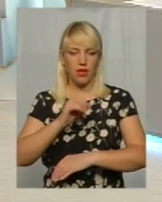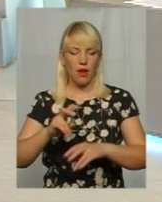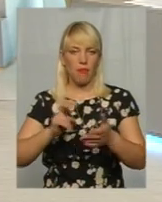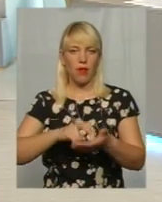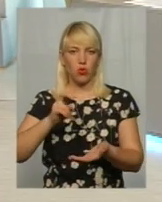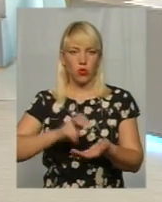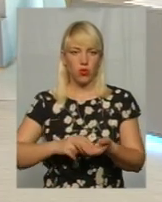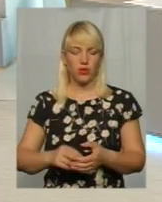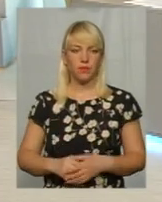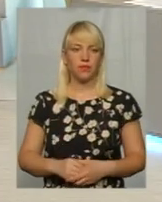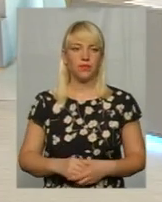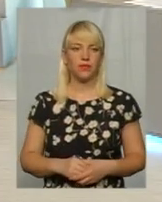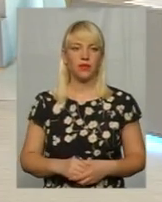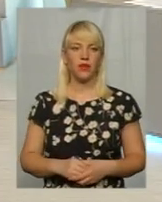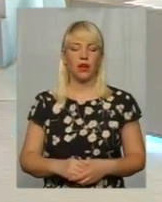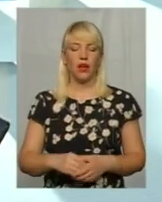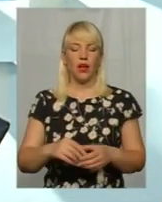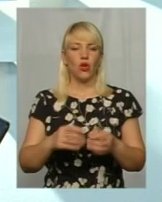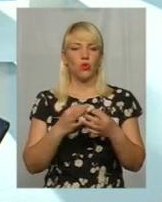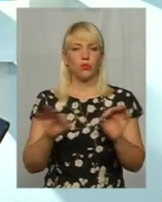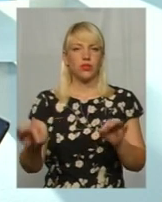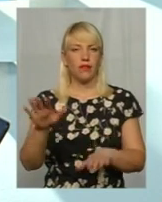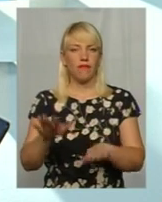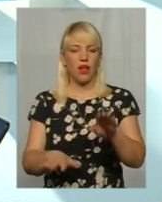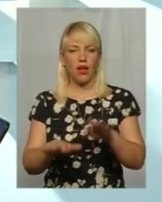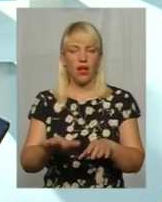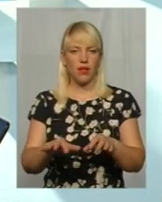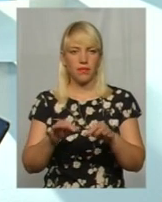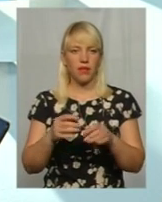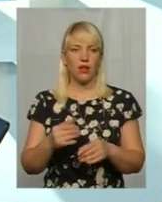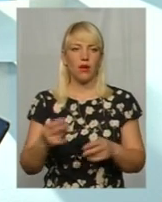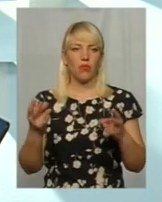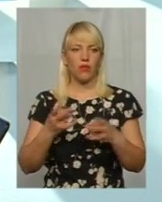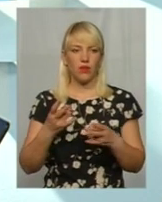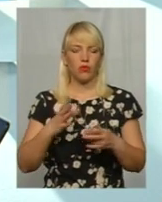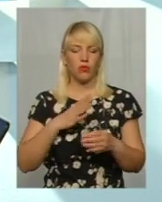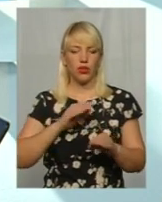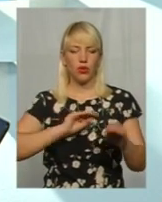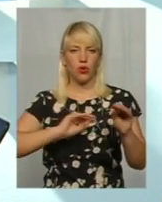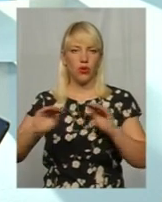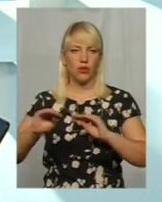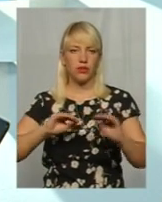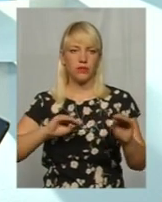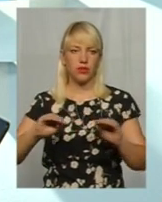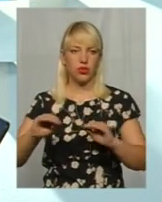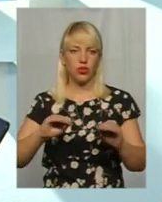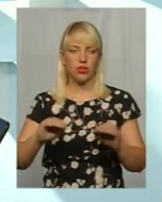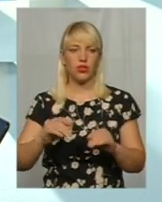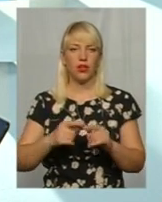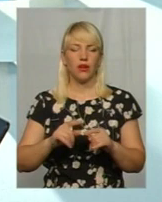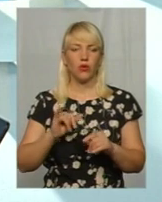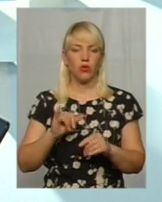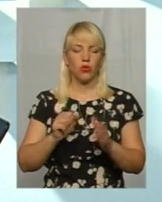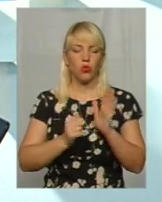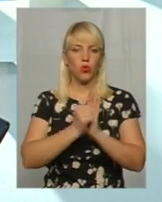поводження, допустима вага, допустимі взагалі умови використання батуту повинні бути розміщені, власне, в друкованому вигляді